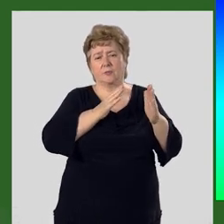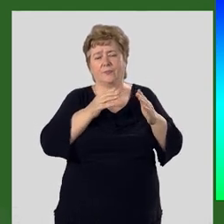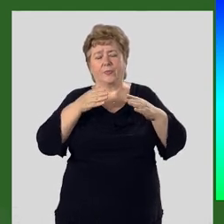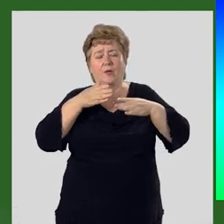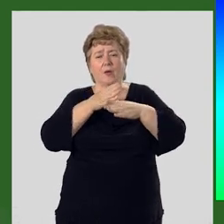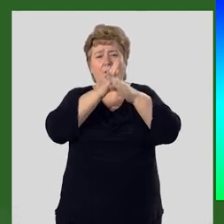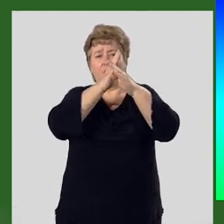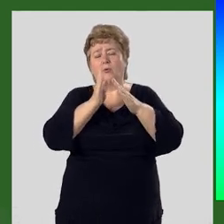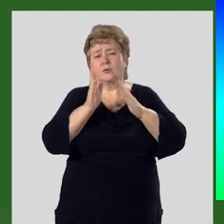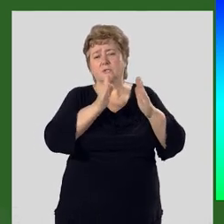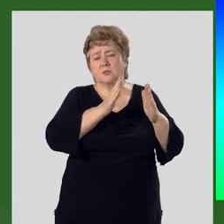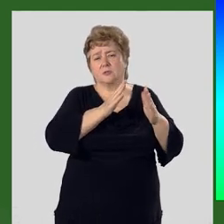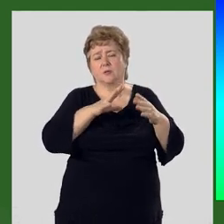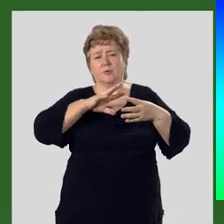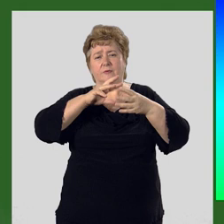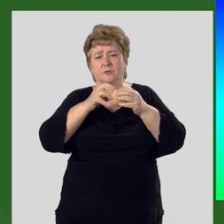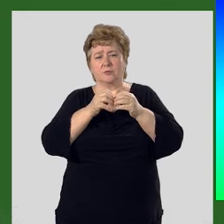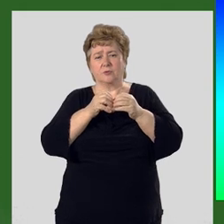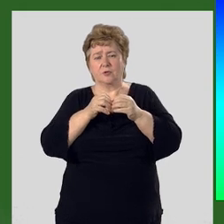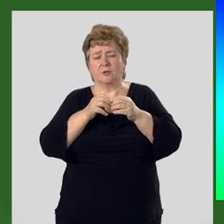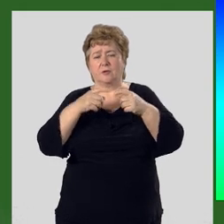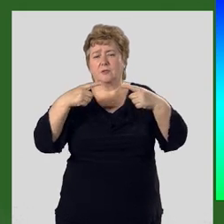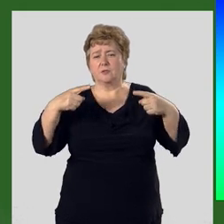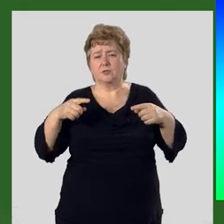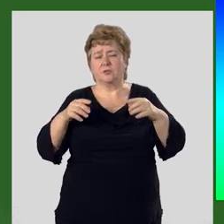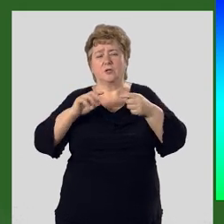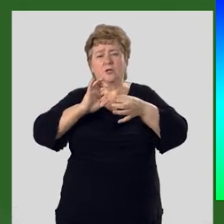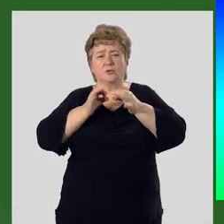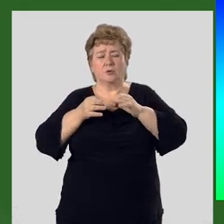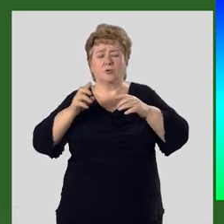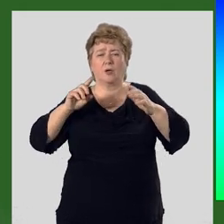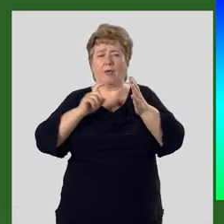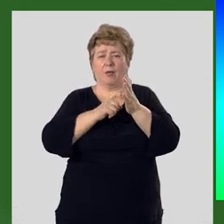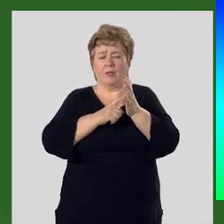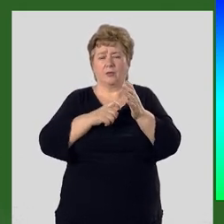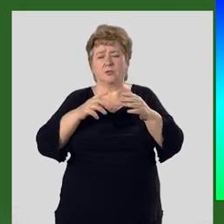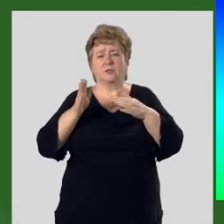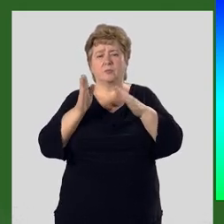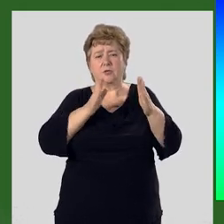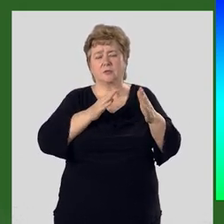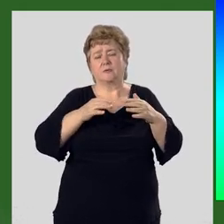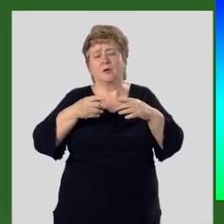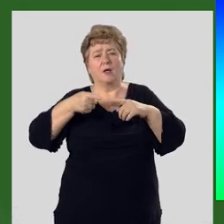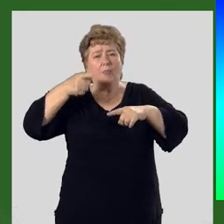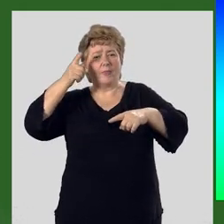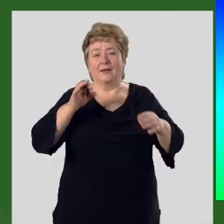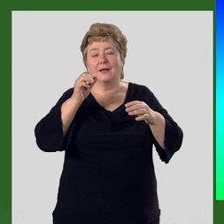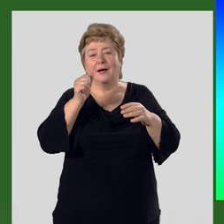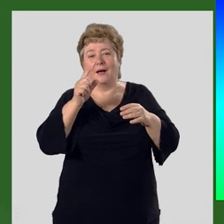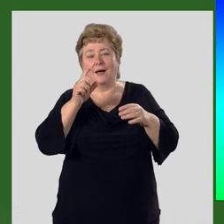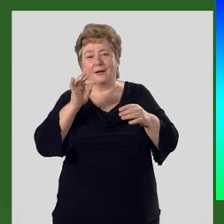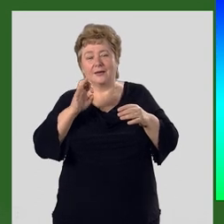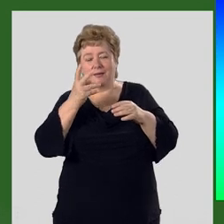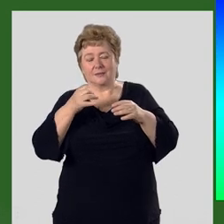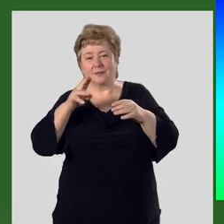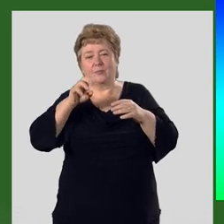Горные системы в результате различных сложных геологических процессов от древних архейской